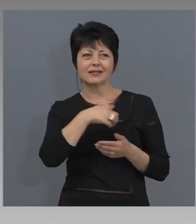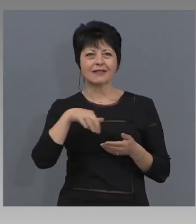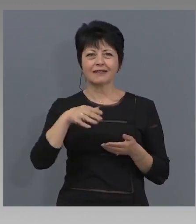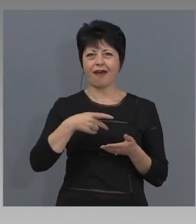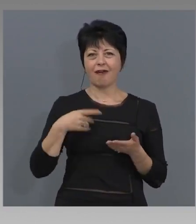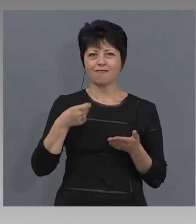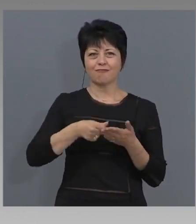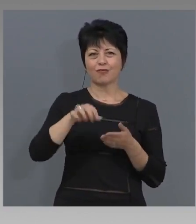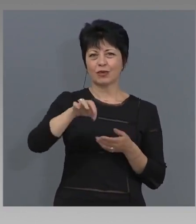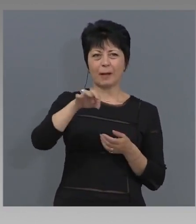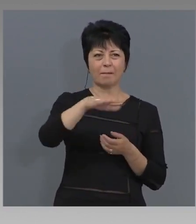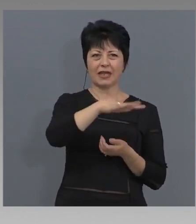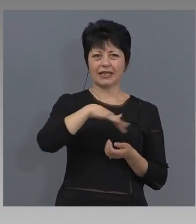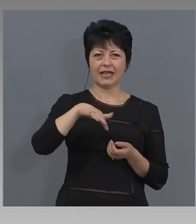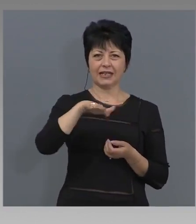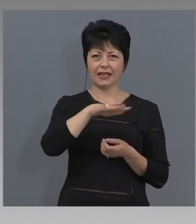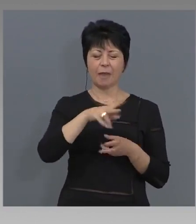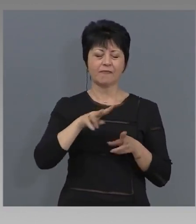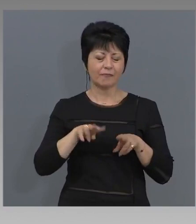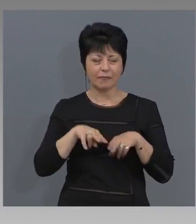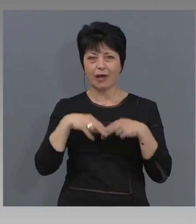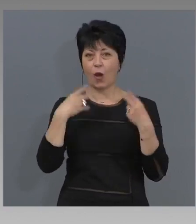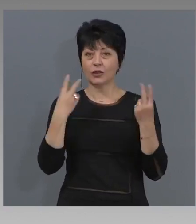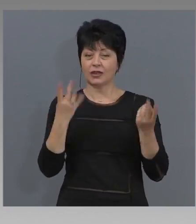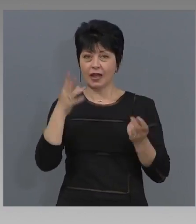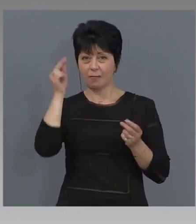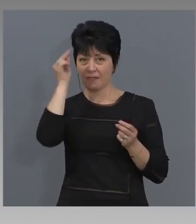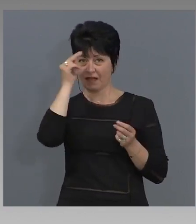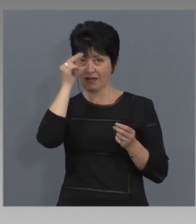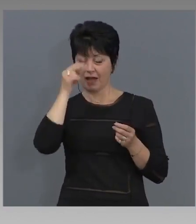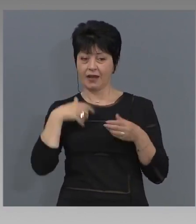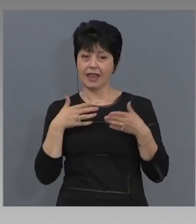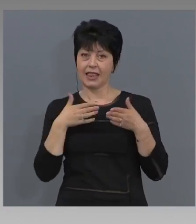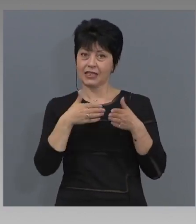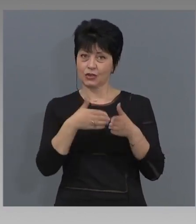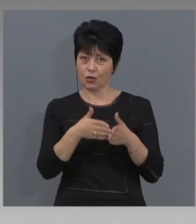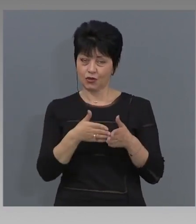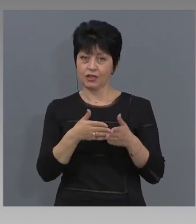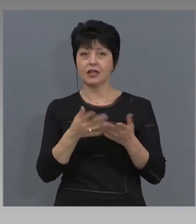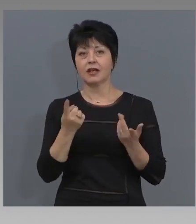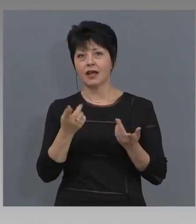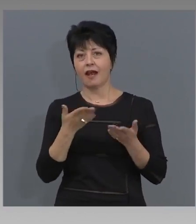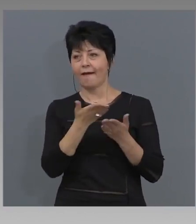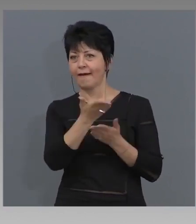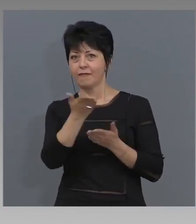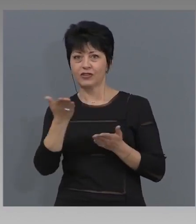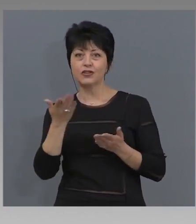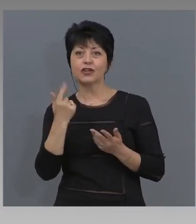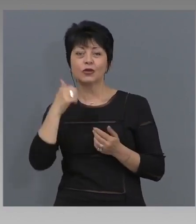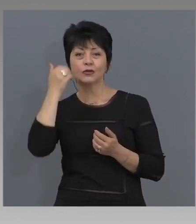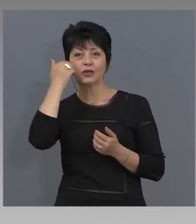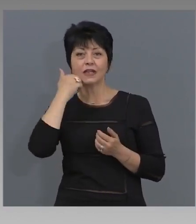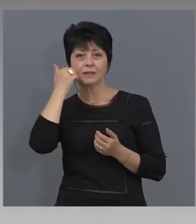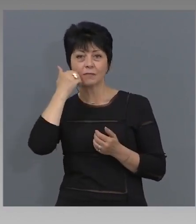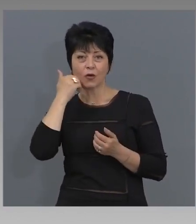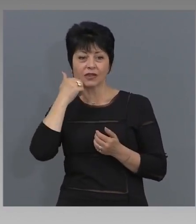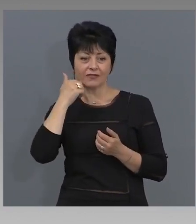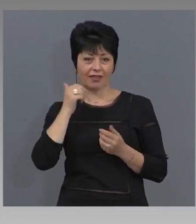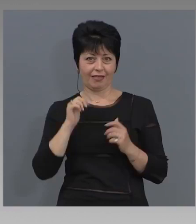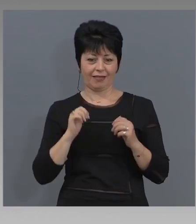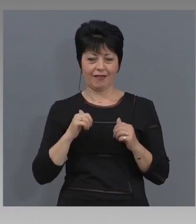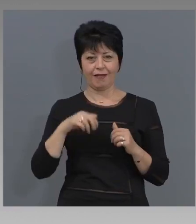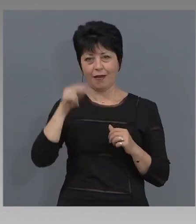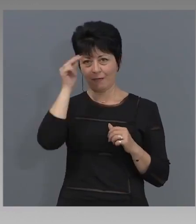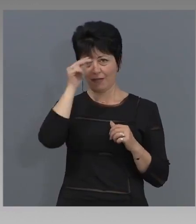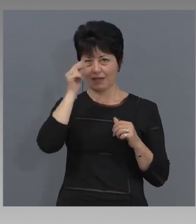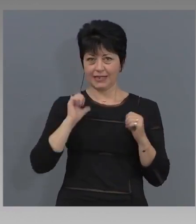Ясно е, тази платформа при Открай България е насочена към потребителите, които да ползват българските курорти. Но аз като вляза в тази платформа, как мога